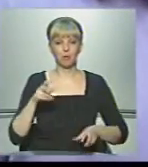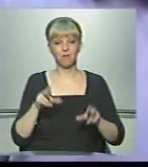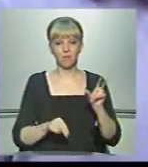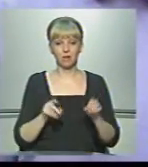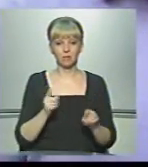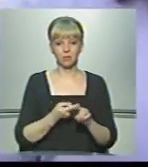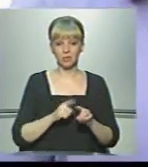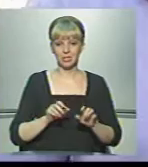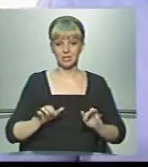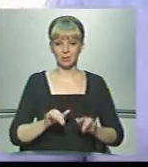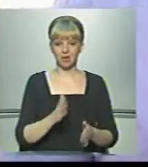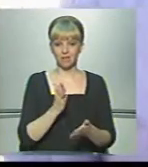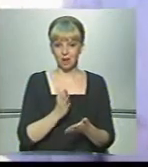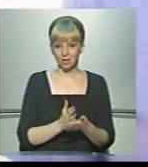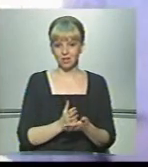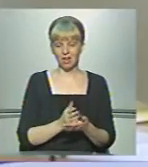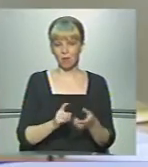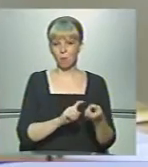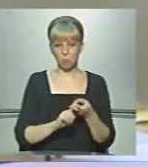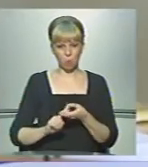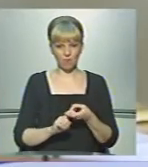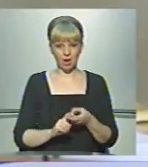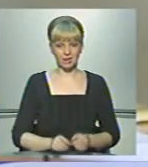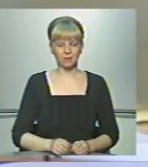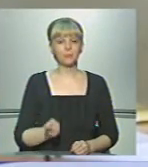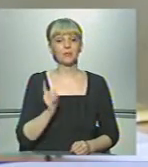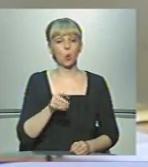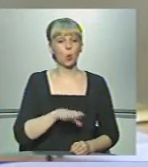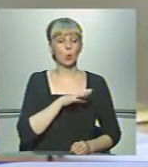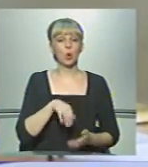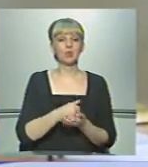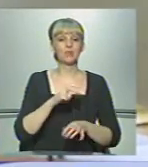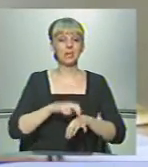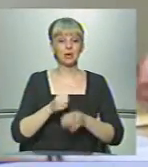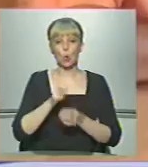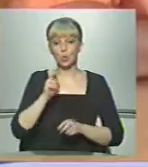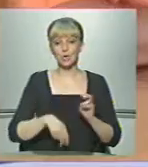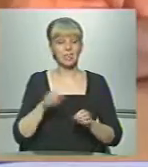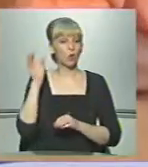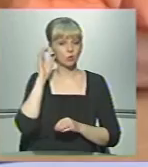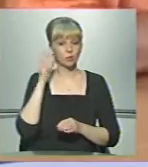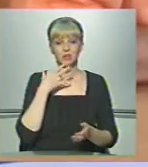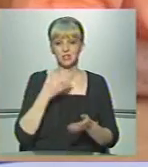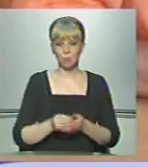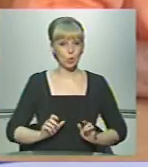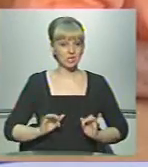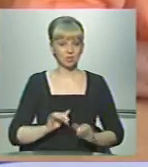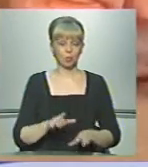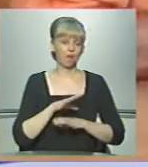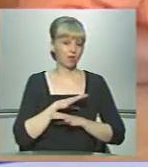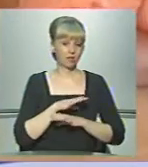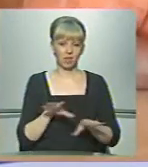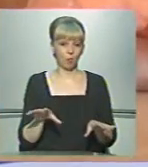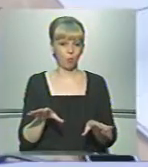дані справи є в певній мірі пов'язані. Водночас колишній головний лікар до кінця слухання своєї справи не